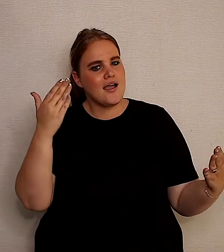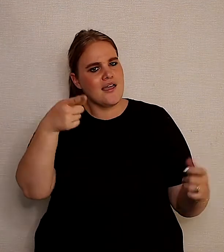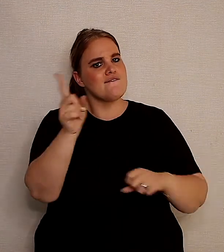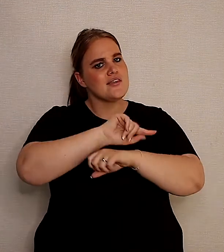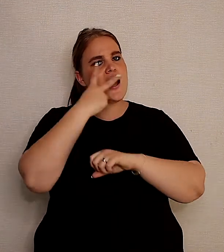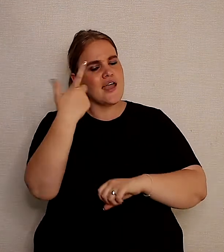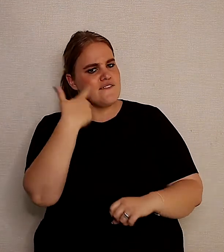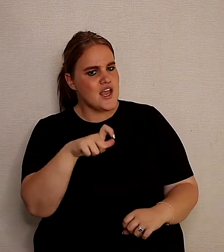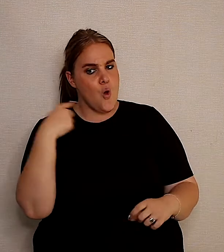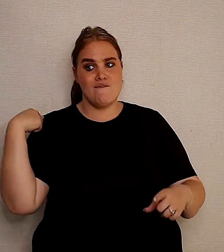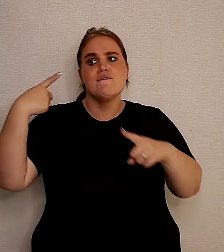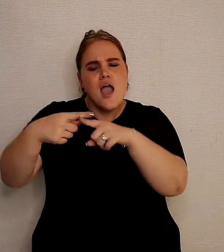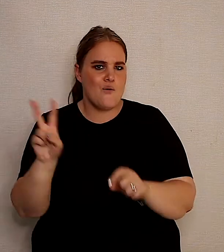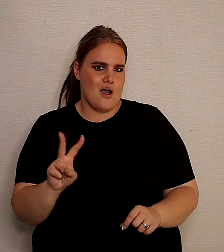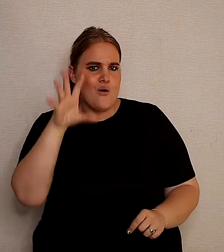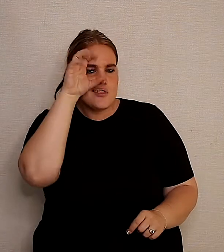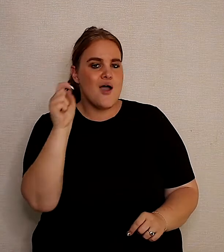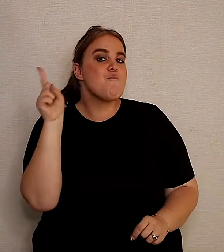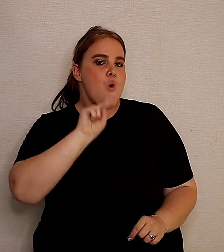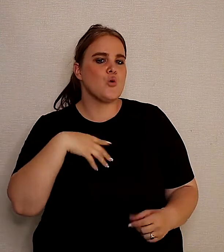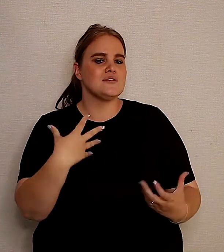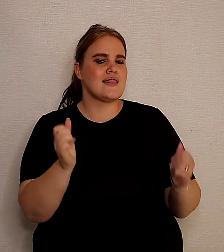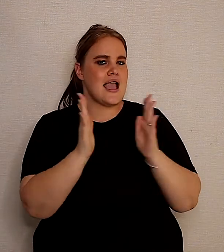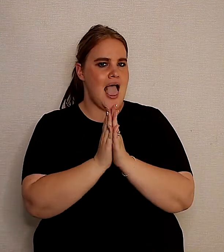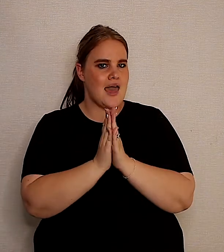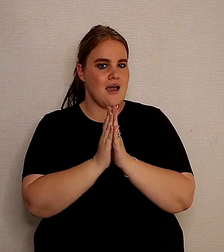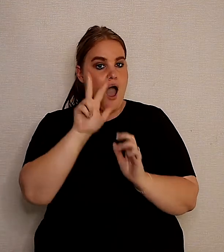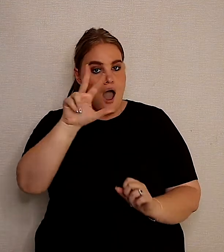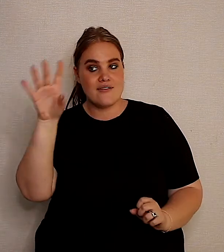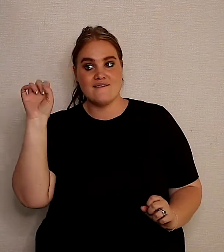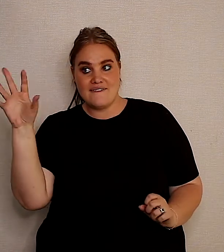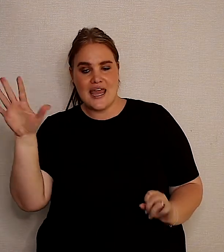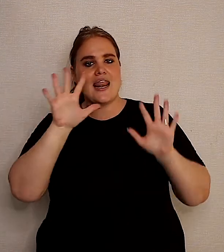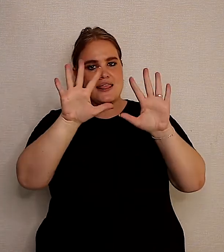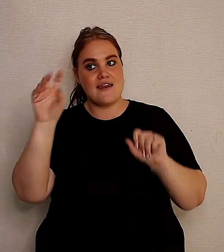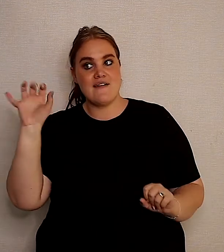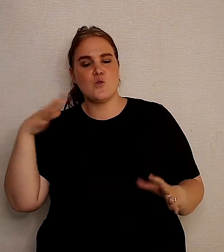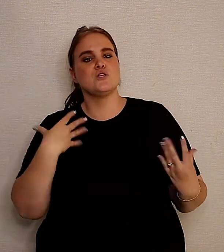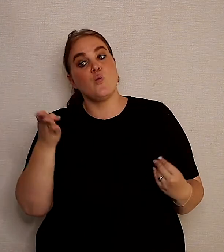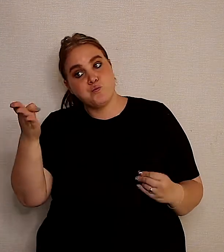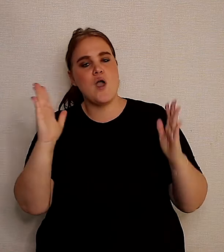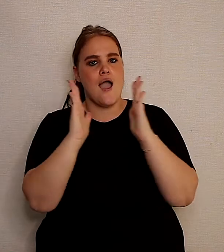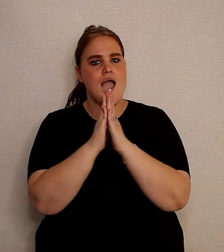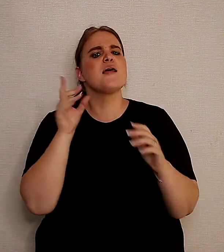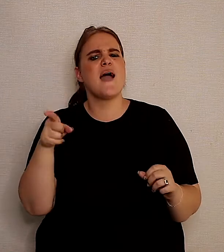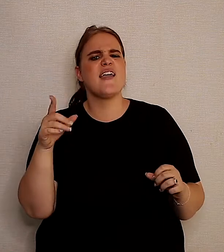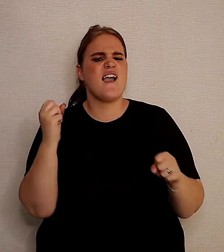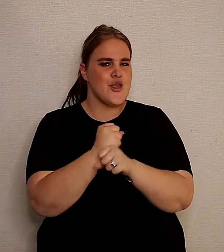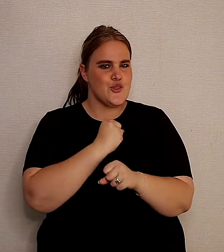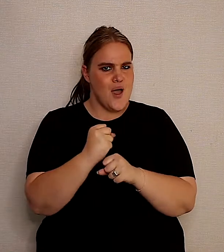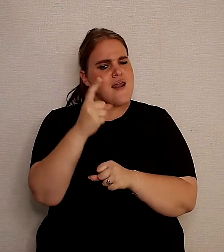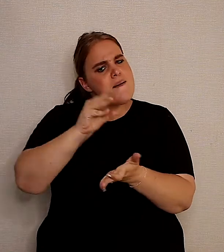Dankie dat jy vandag ingeskakel het in hierdie week ook. En onthou, morgen is ons ere dienste, kwart oor 8 en kwart oor 10 is ons levendage dienste, 44 Blende